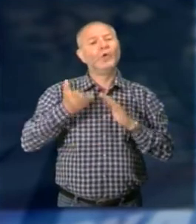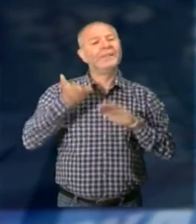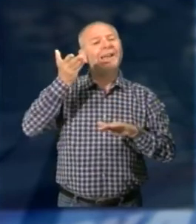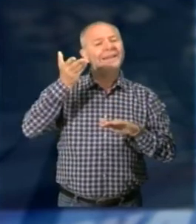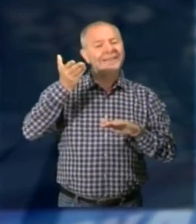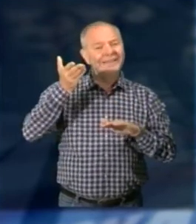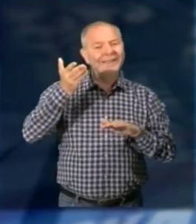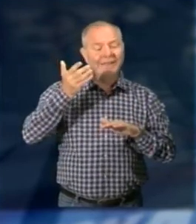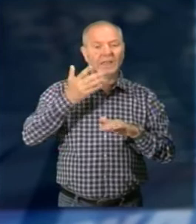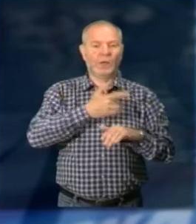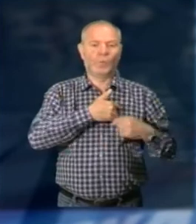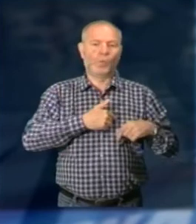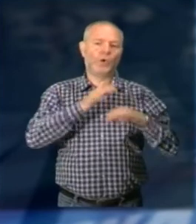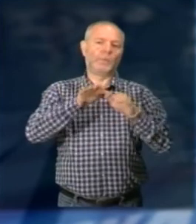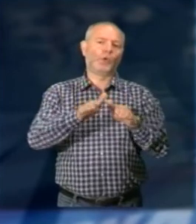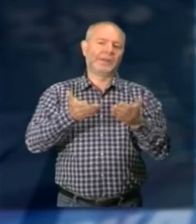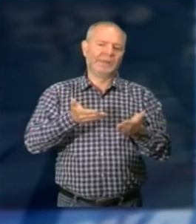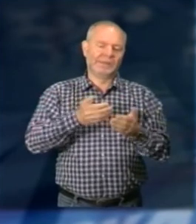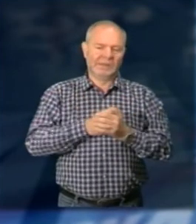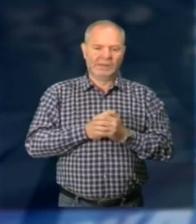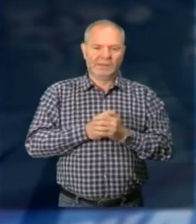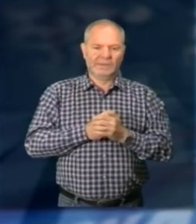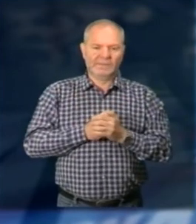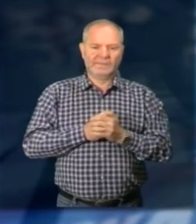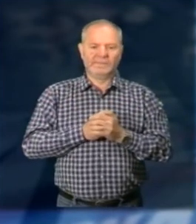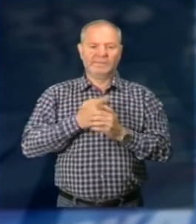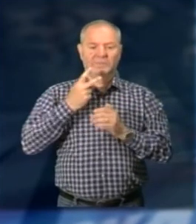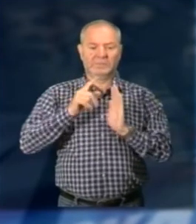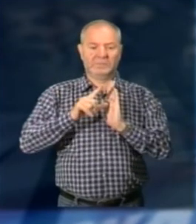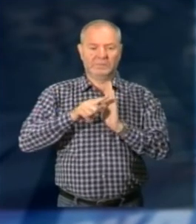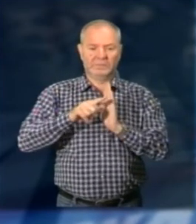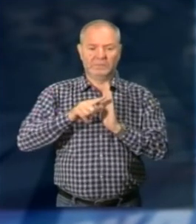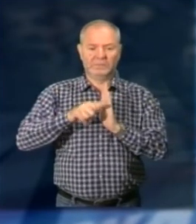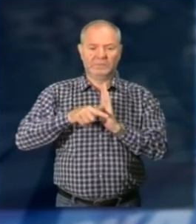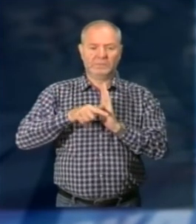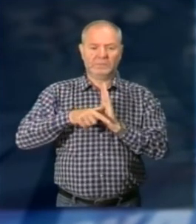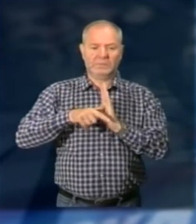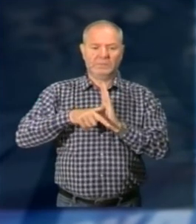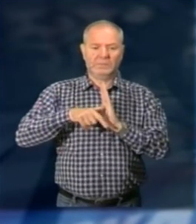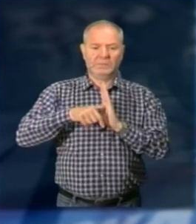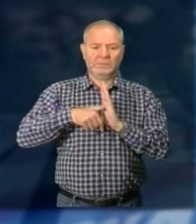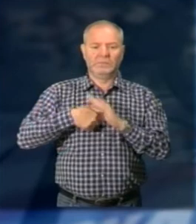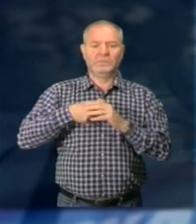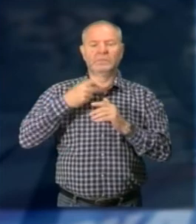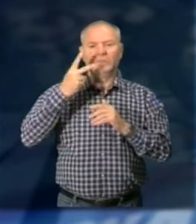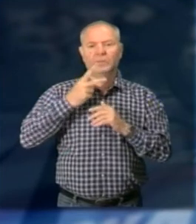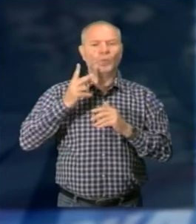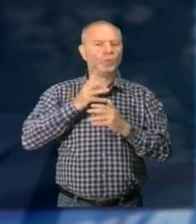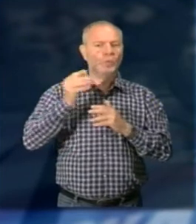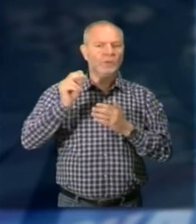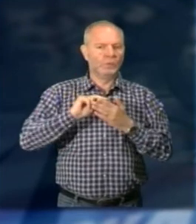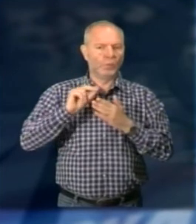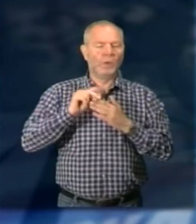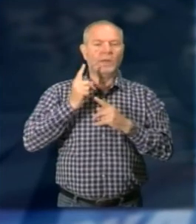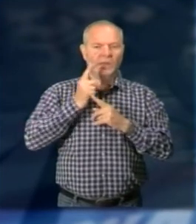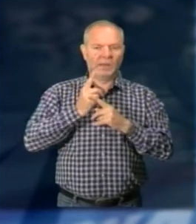cardioprotette E gradualmente nel tempo tutti gli istituti scolastici di ogni ordine e grado